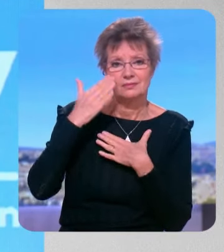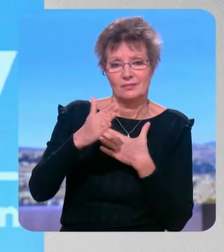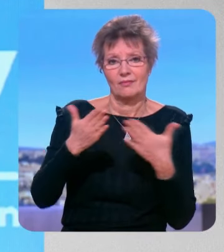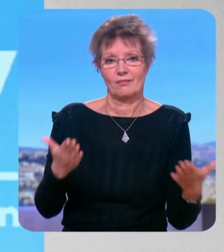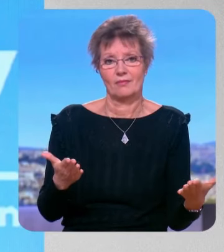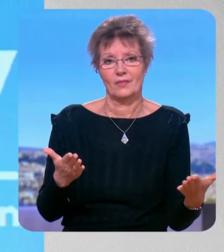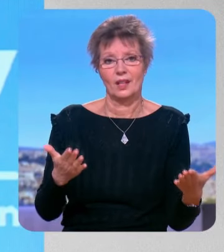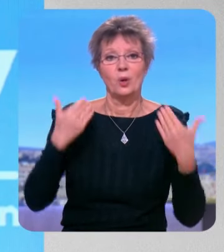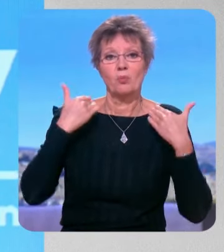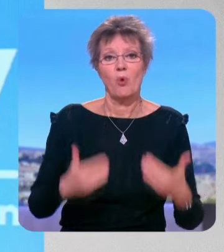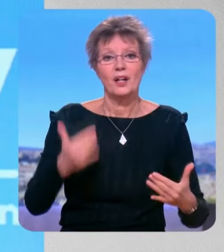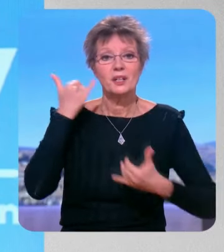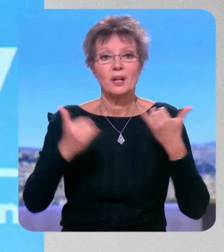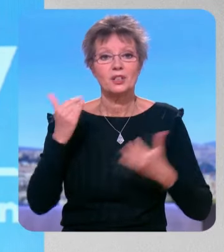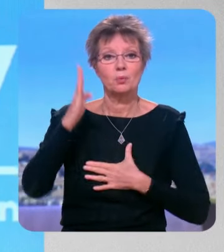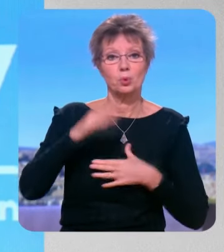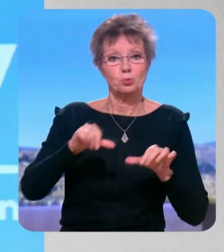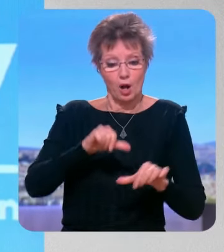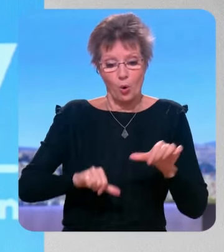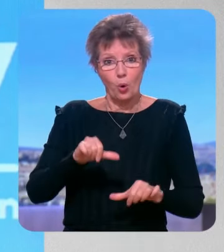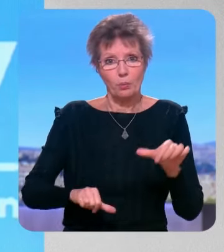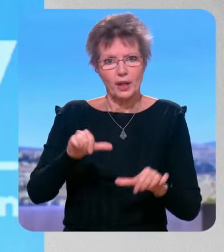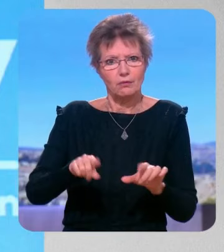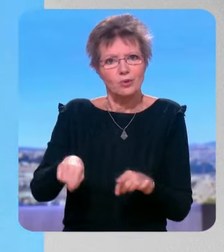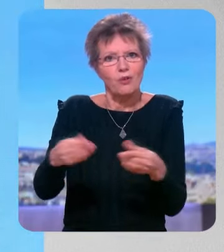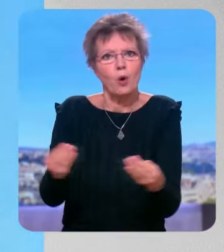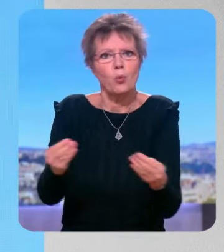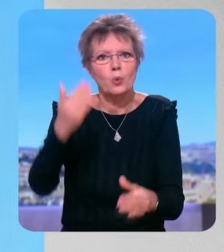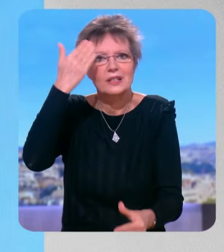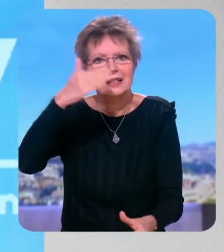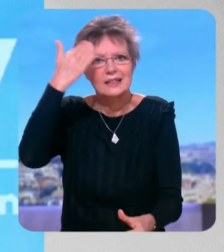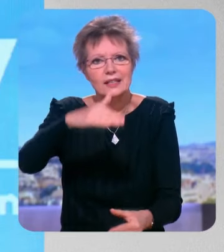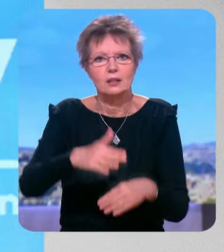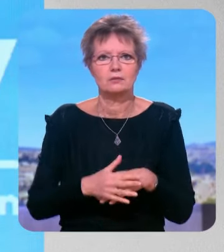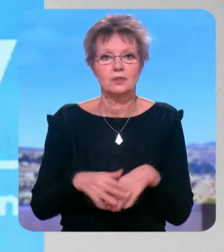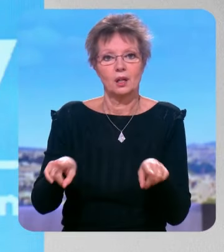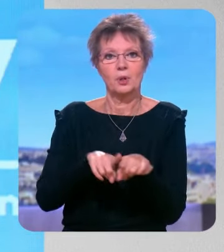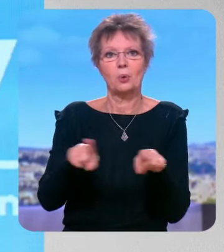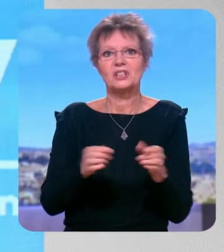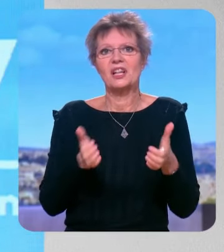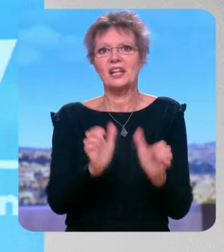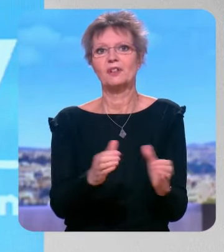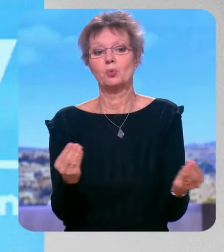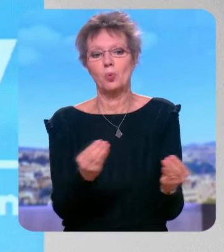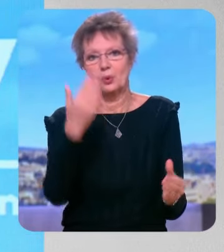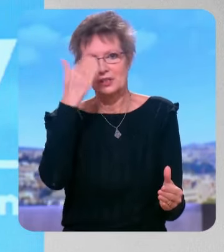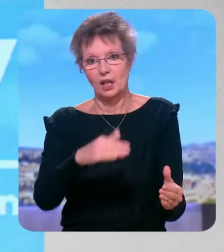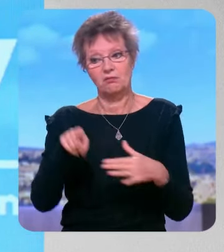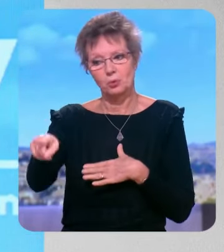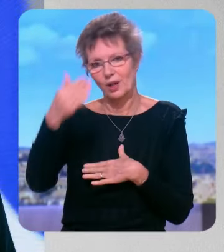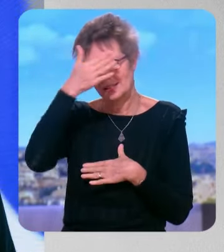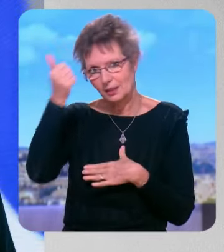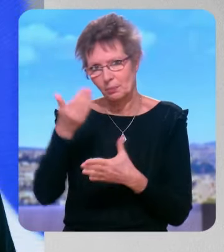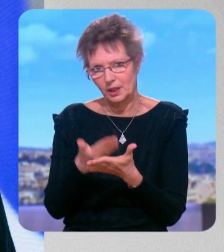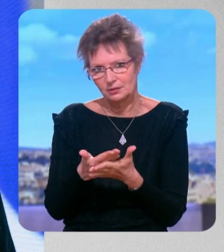c'est que moi si je veux me faire opérer je sais où aller à vous mais surtout je sais où ne pas aller et pas vous et